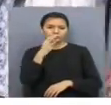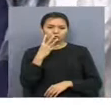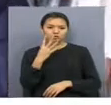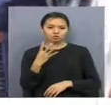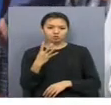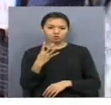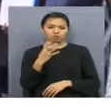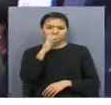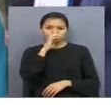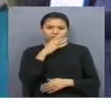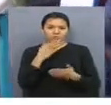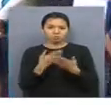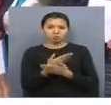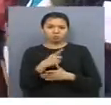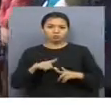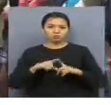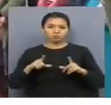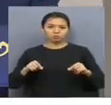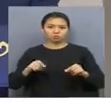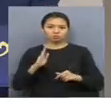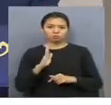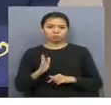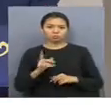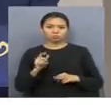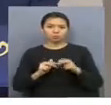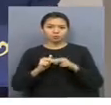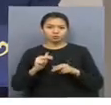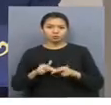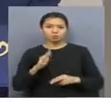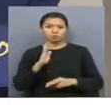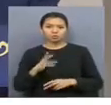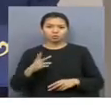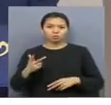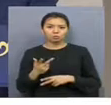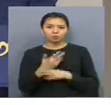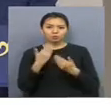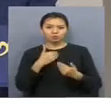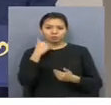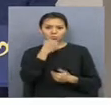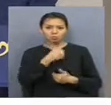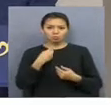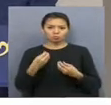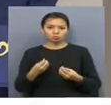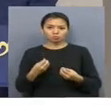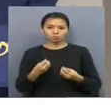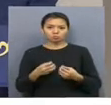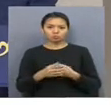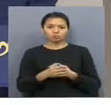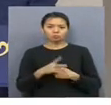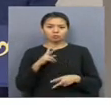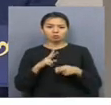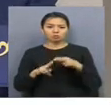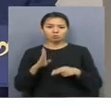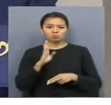жаңадан мектеп салының жатыр, оның шеуі бейлғы жылы бітет,